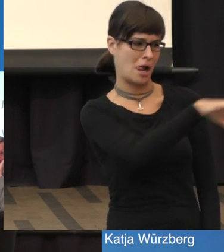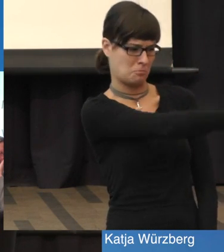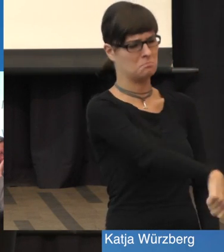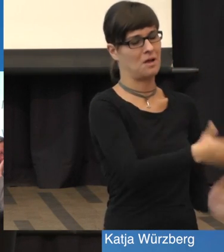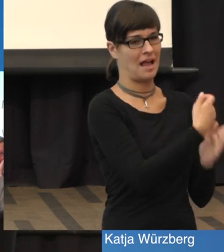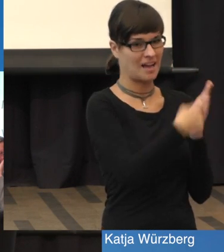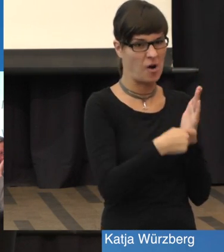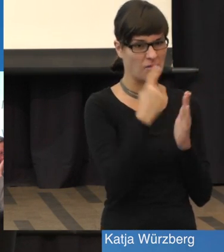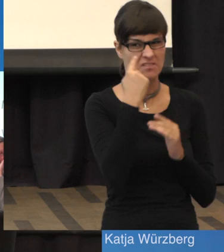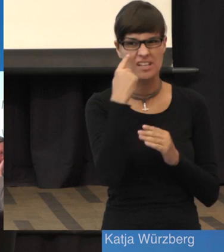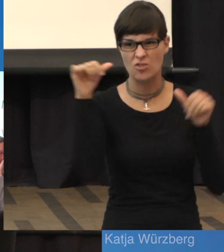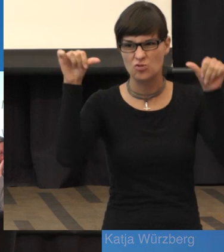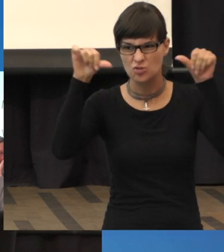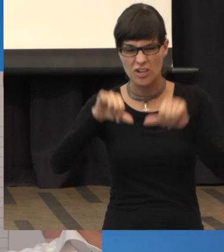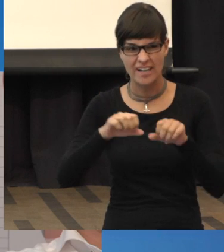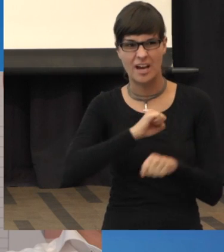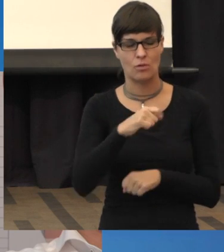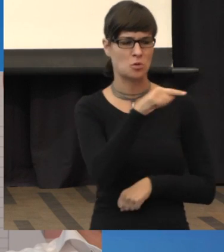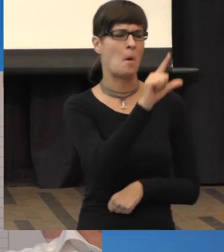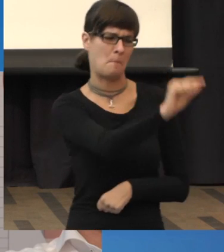und nicht gleich an eine Krankheit denken.